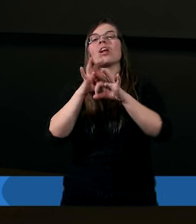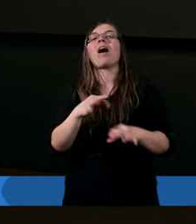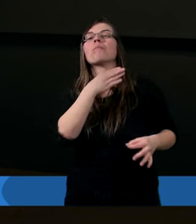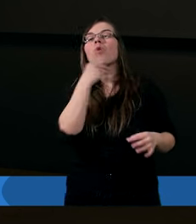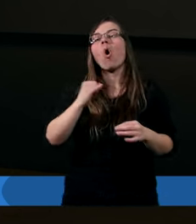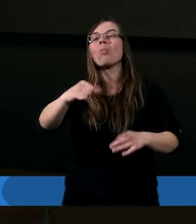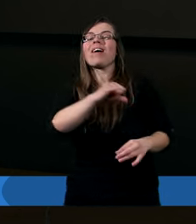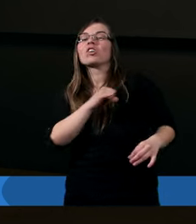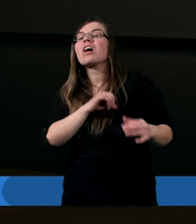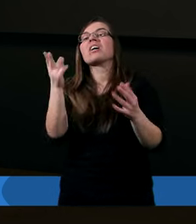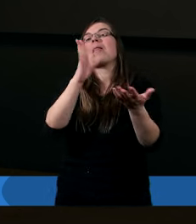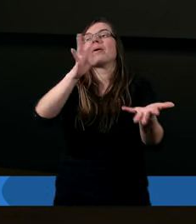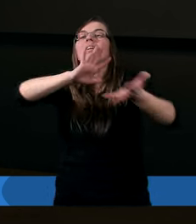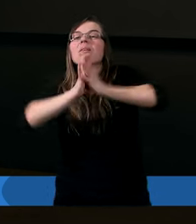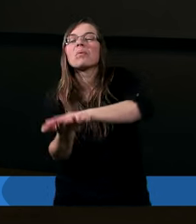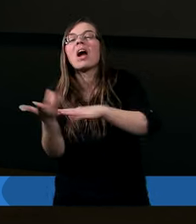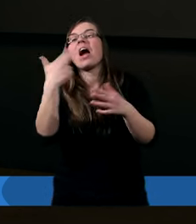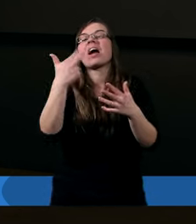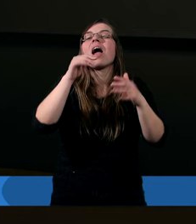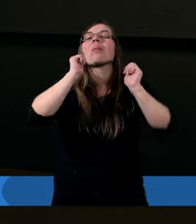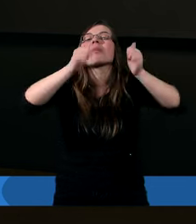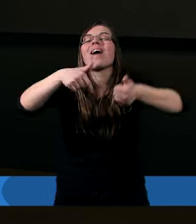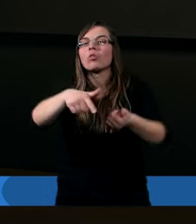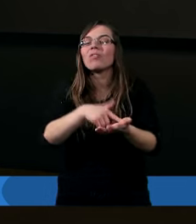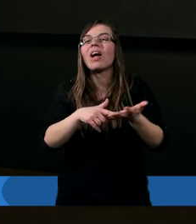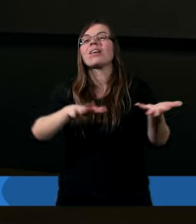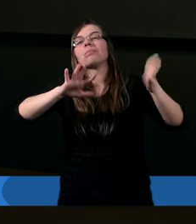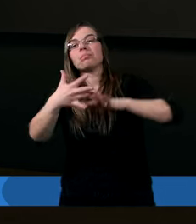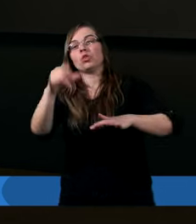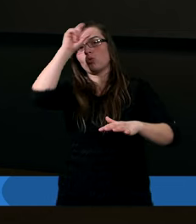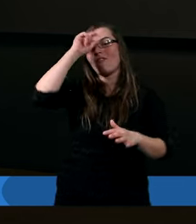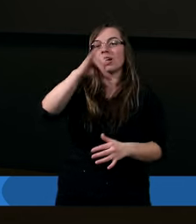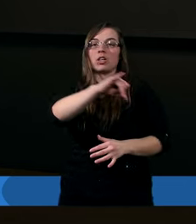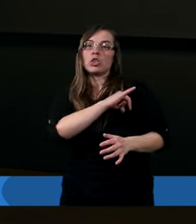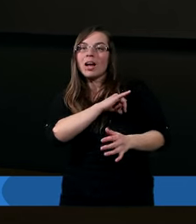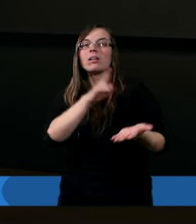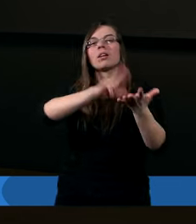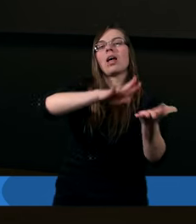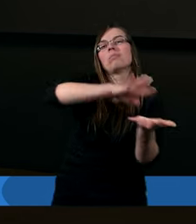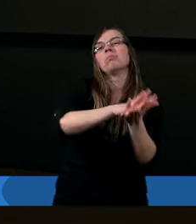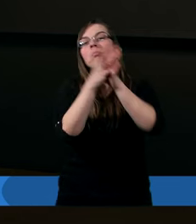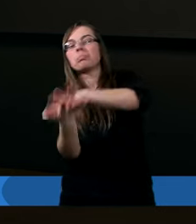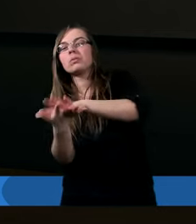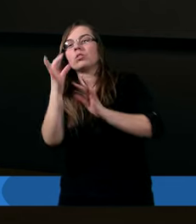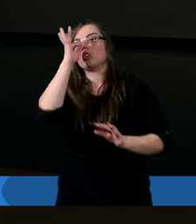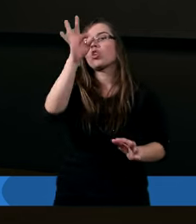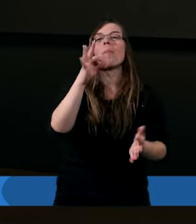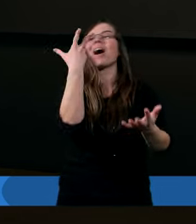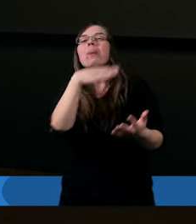ciało podłe, grzeszne. Kiedy nastąpi przemiana grzesznego w sprawiedliwe,